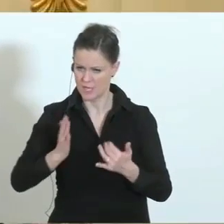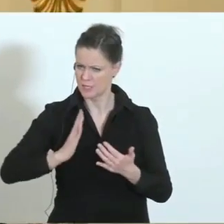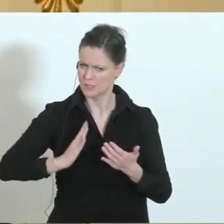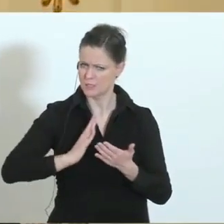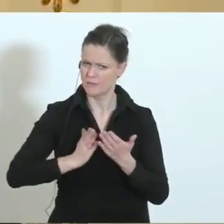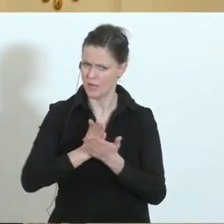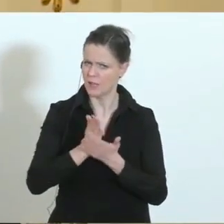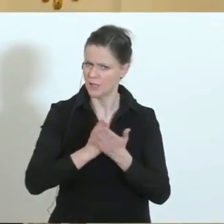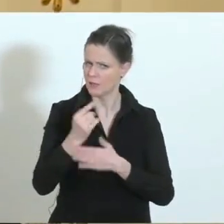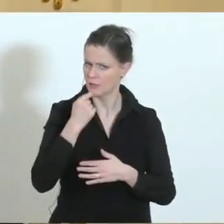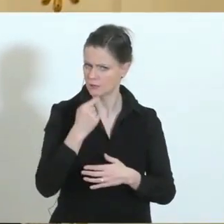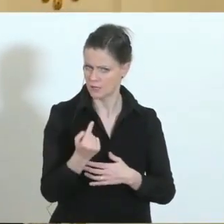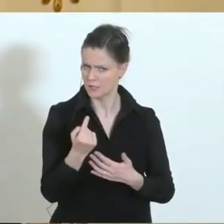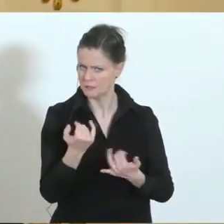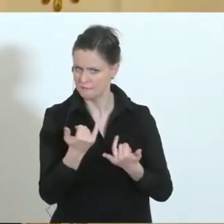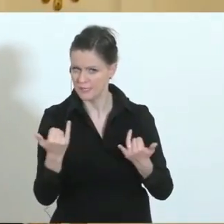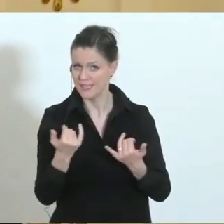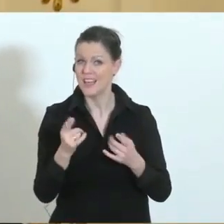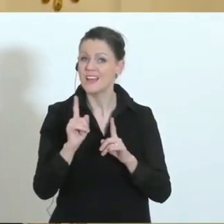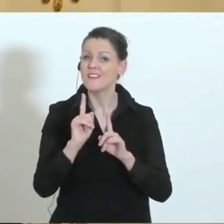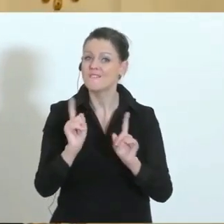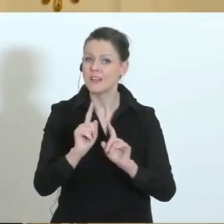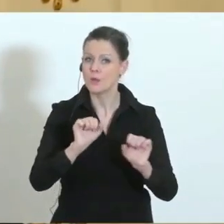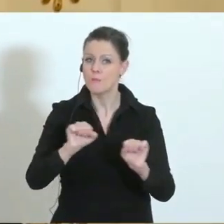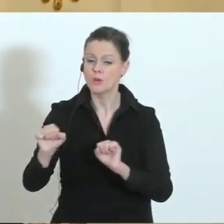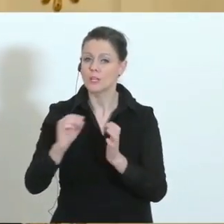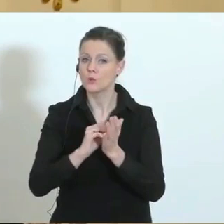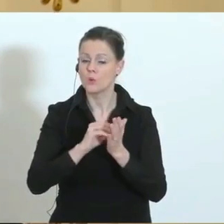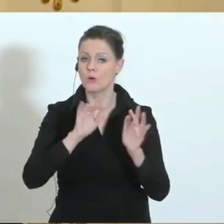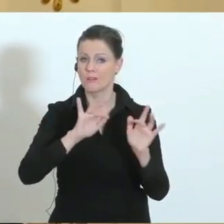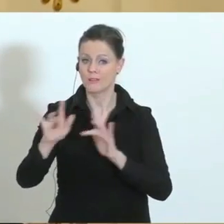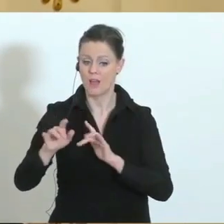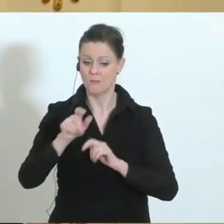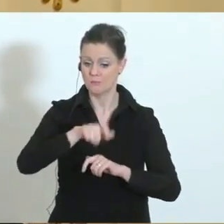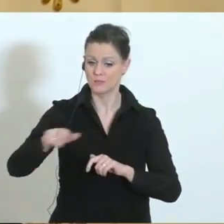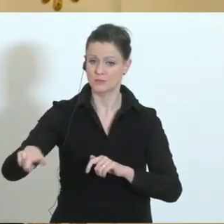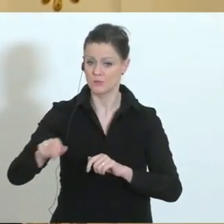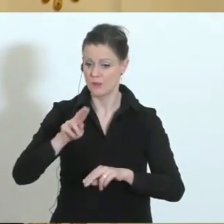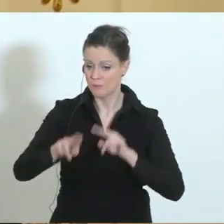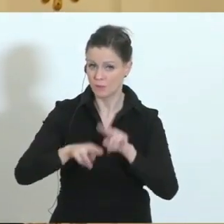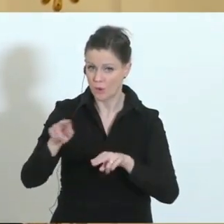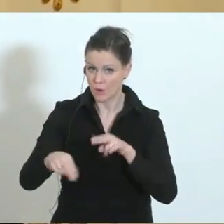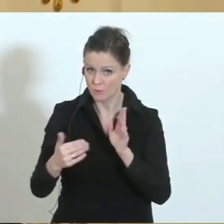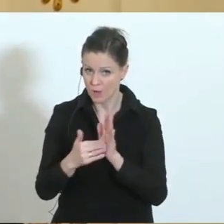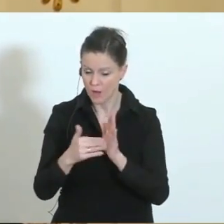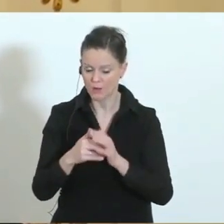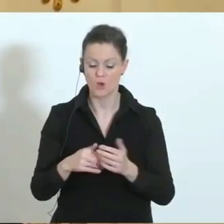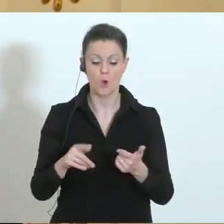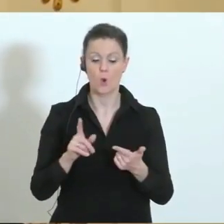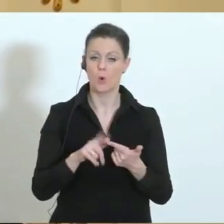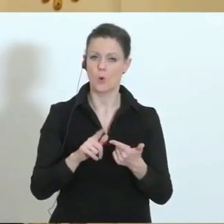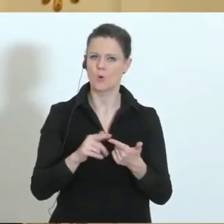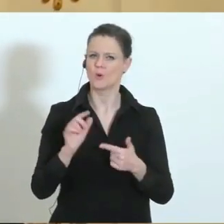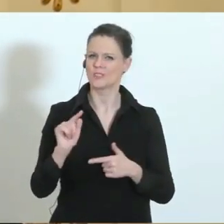angesprochen. Welche Möglichkeiten kann es denn sonst geben für die Betreuung dieser Personen? Und die andere Frage ist, immer mehr